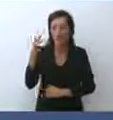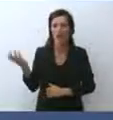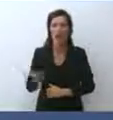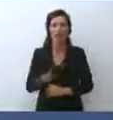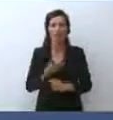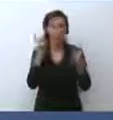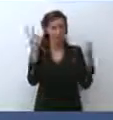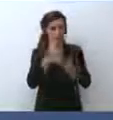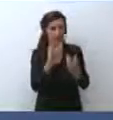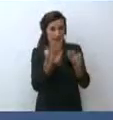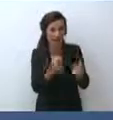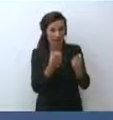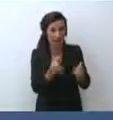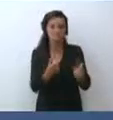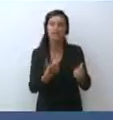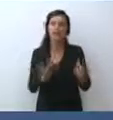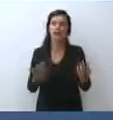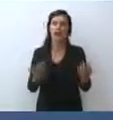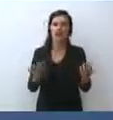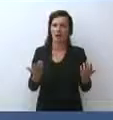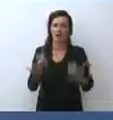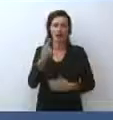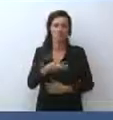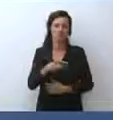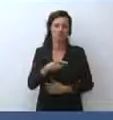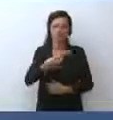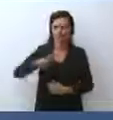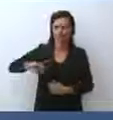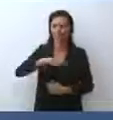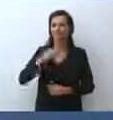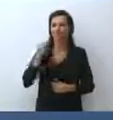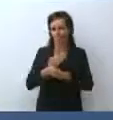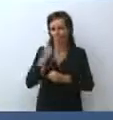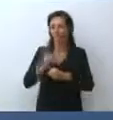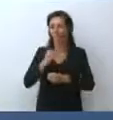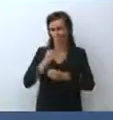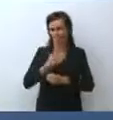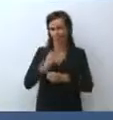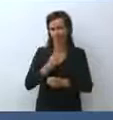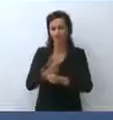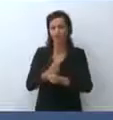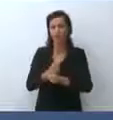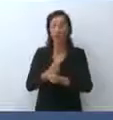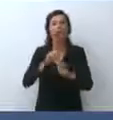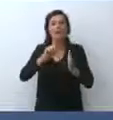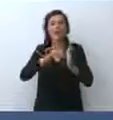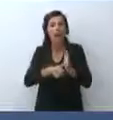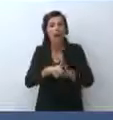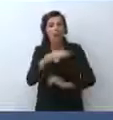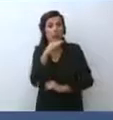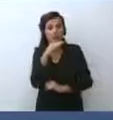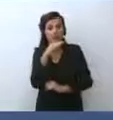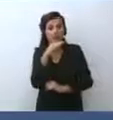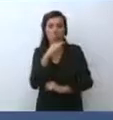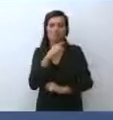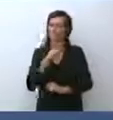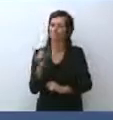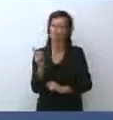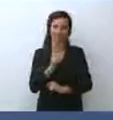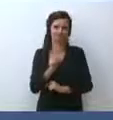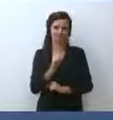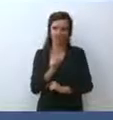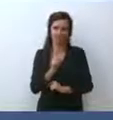per cui ci stiamo lavorando. Io credo che non avremo tanto tempo prima di uscire con